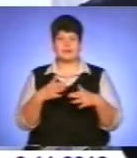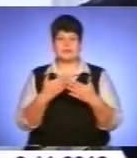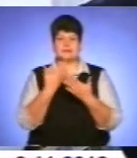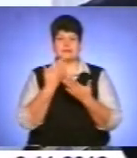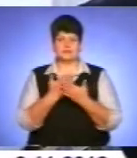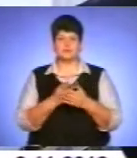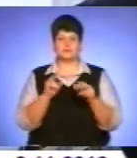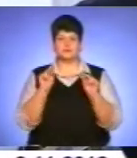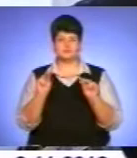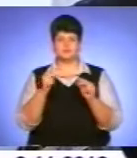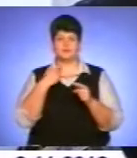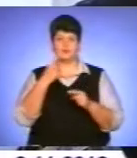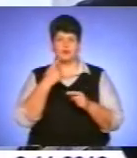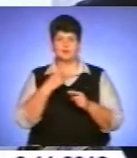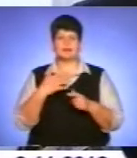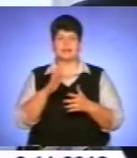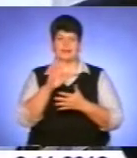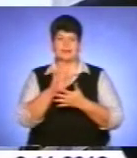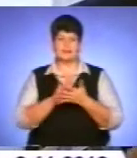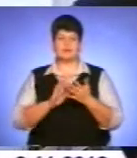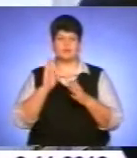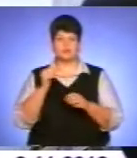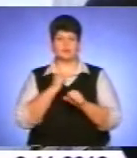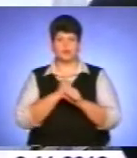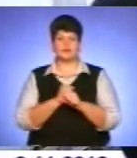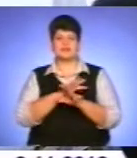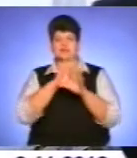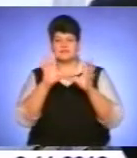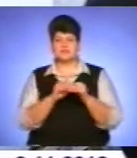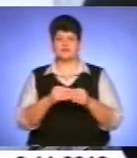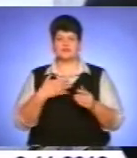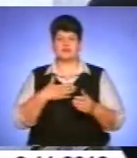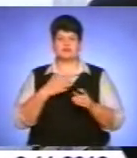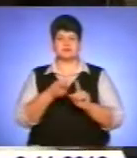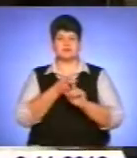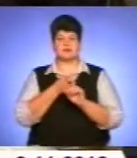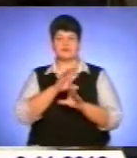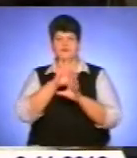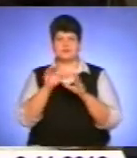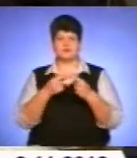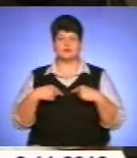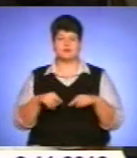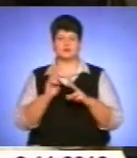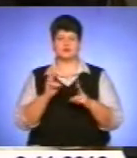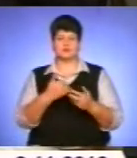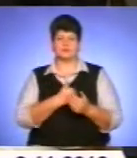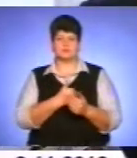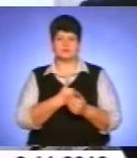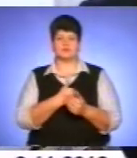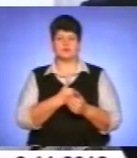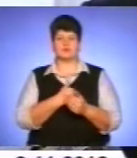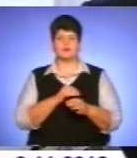відверто і щиро кажемо, ми надалі будемо робити все, щоб від нас залежно, щоб всі організації, які бажають вести